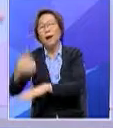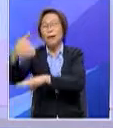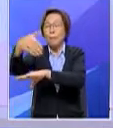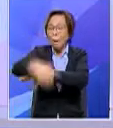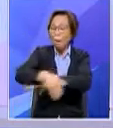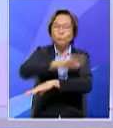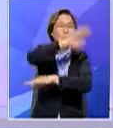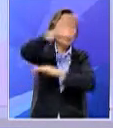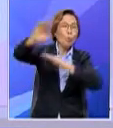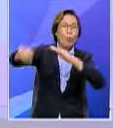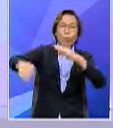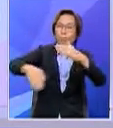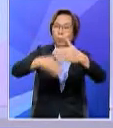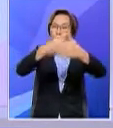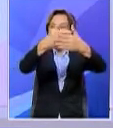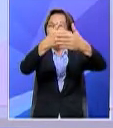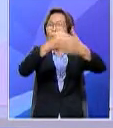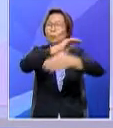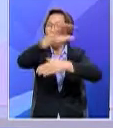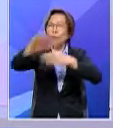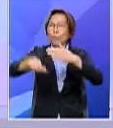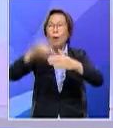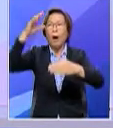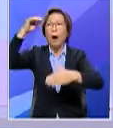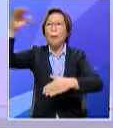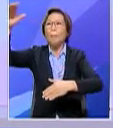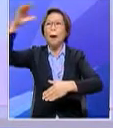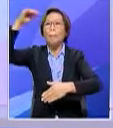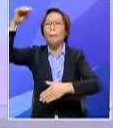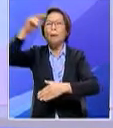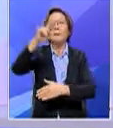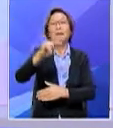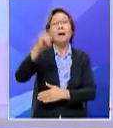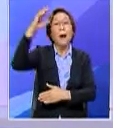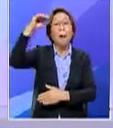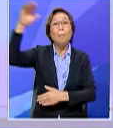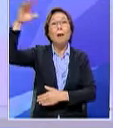semuanya abang-abang nasyid jadi